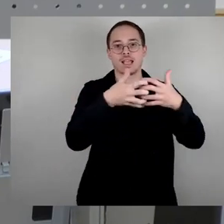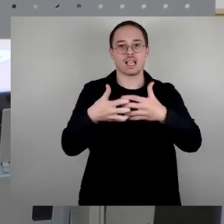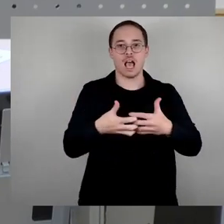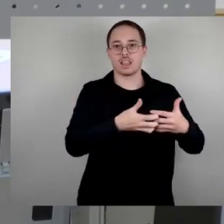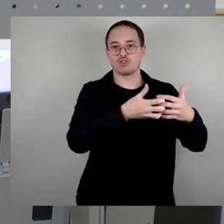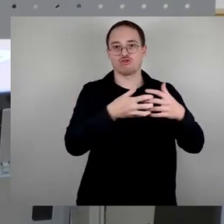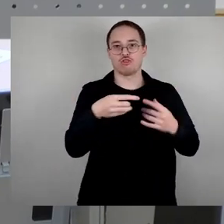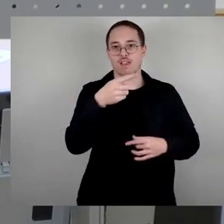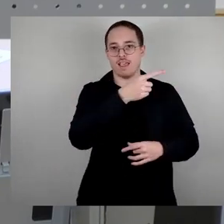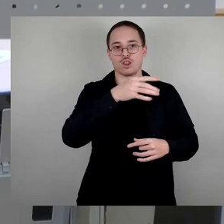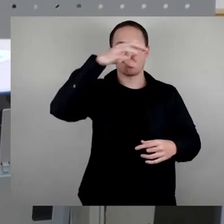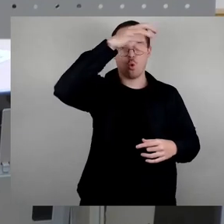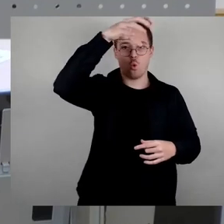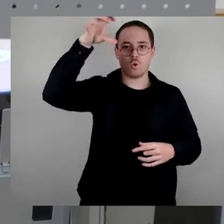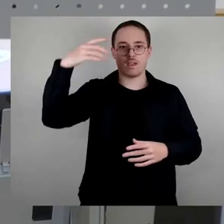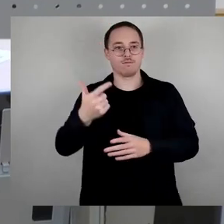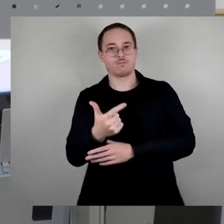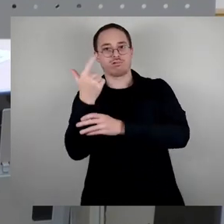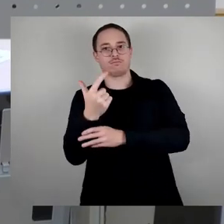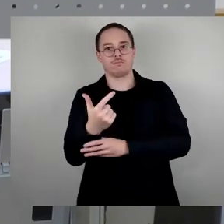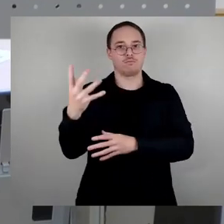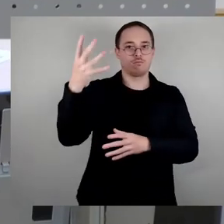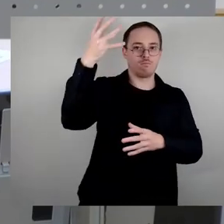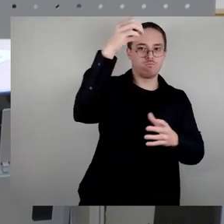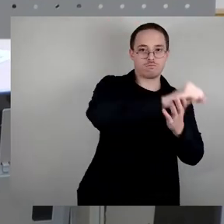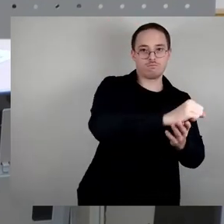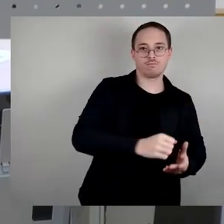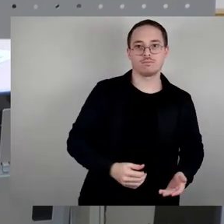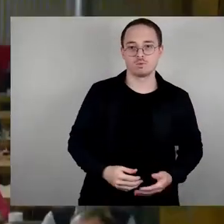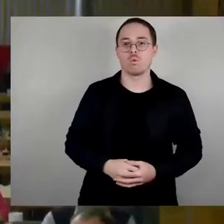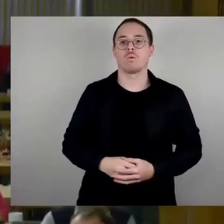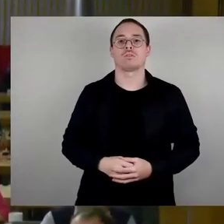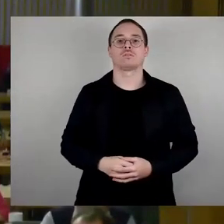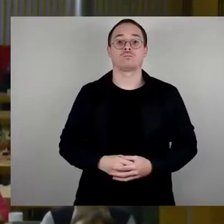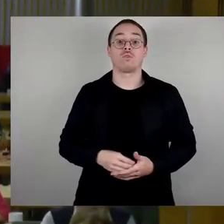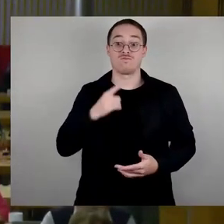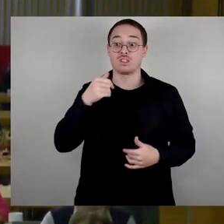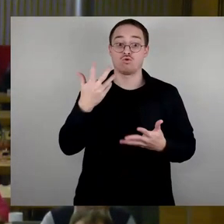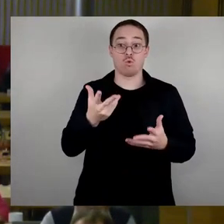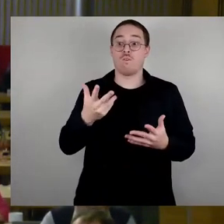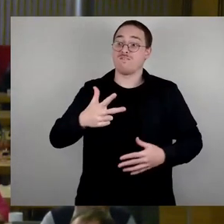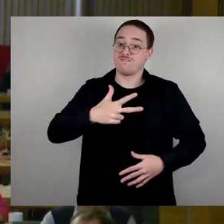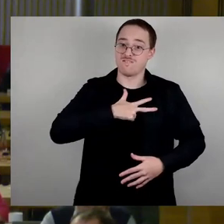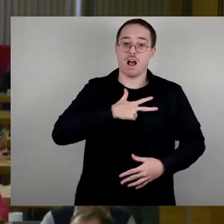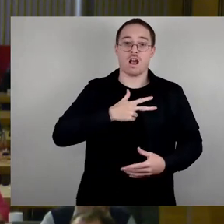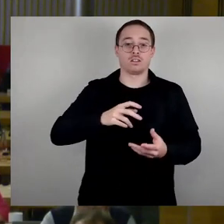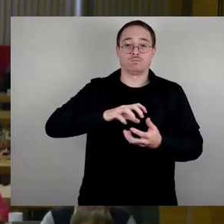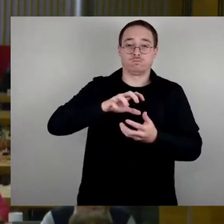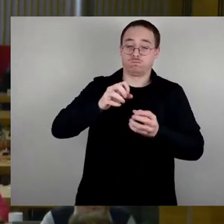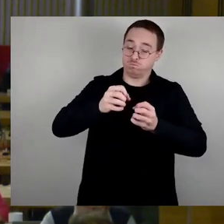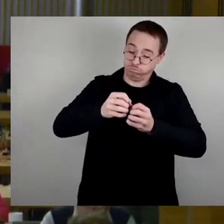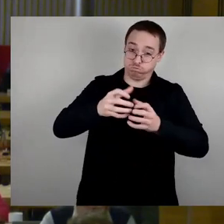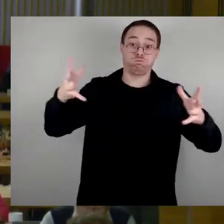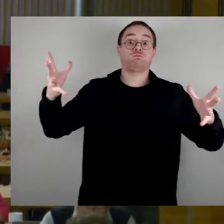schief. Und dann wird diese Stadt, wenn das eskaliert, hier nicht wieder aufgebaut werden. Das kann ich Ihnen sagen. Das ist meine Angst und meine Befürchtung.